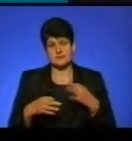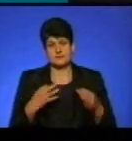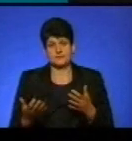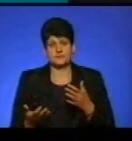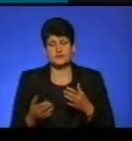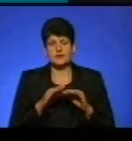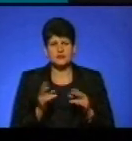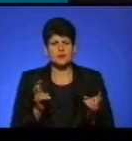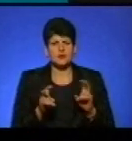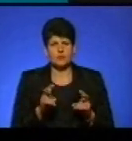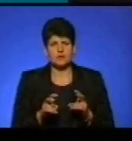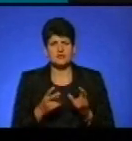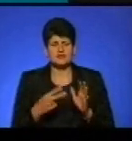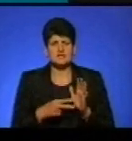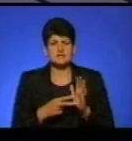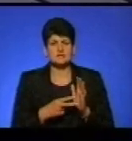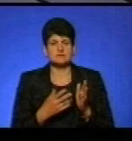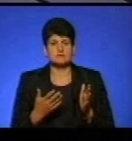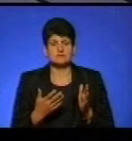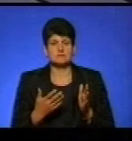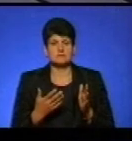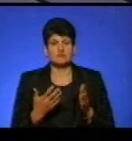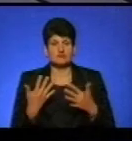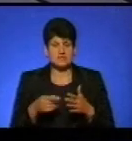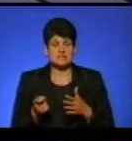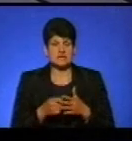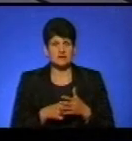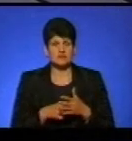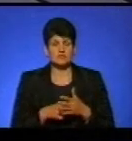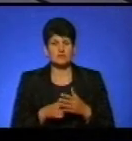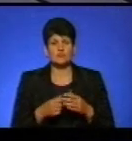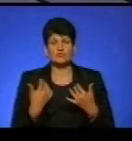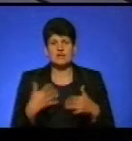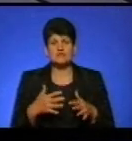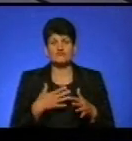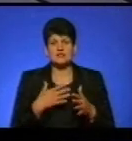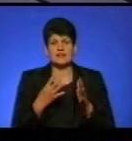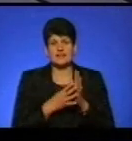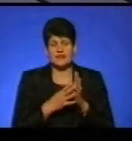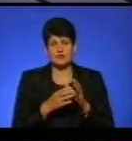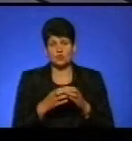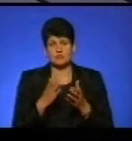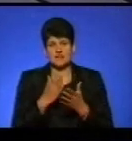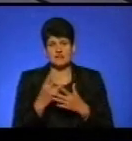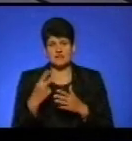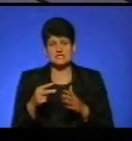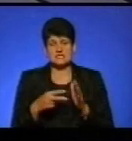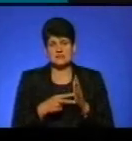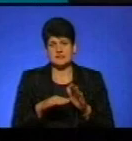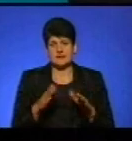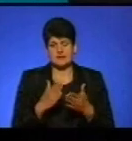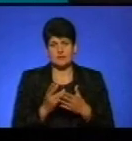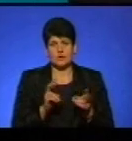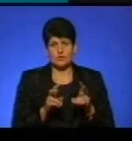приходять в цю групу, там, де 27? Вже закрили? Ні, вже в нас 9 груп є, 27 дітей, вони вже ходять, відвідують групу.